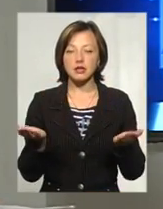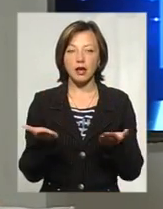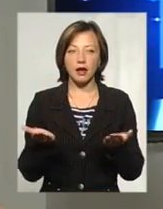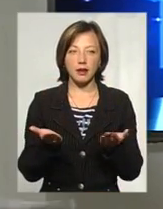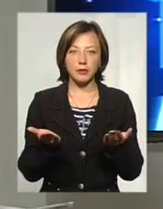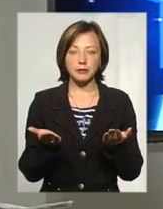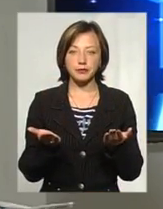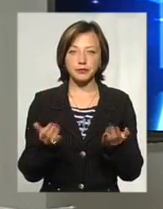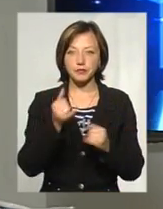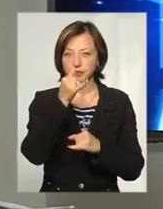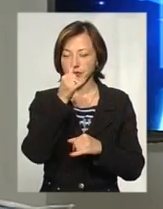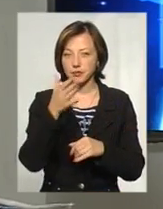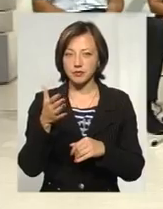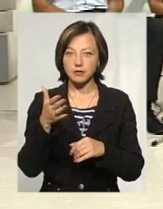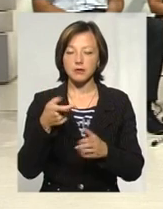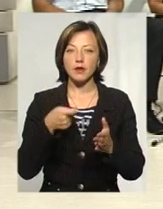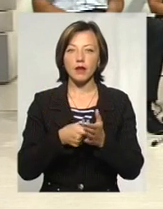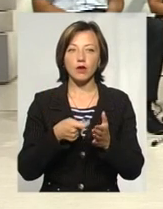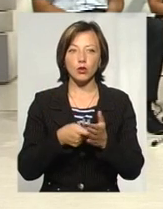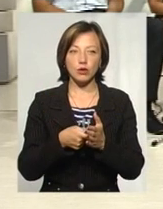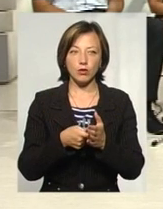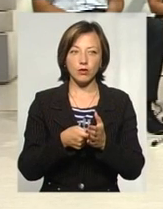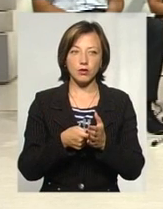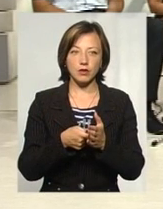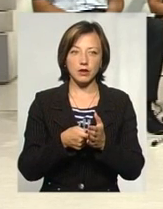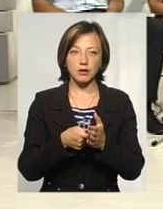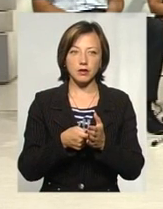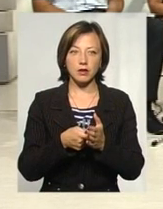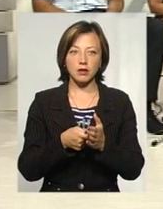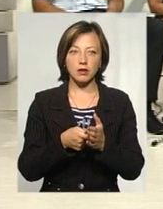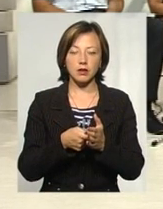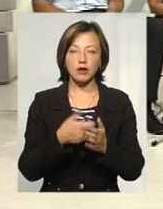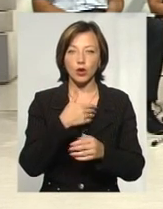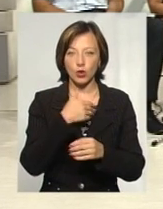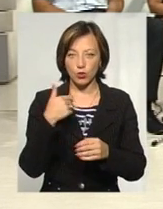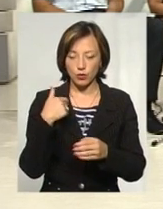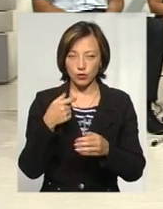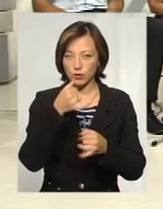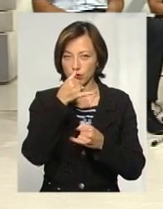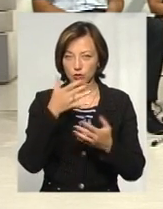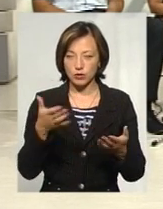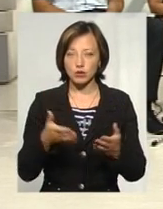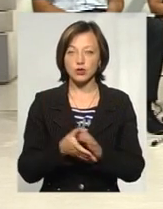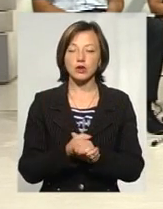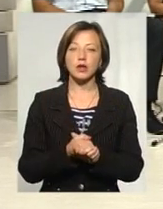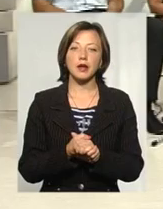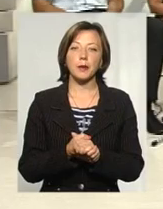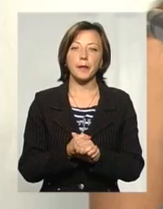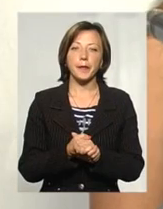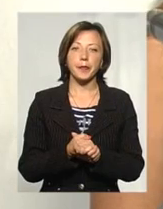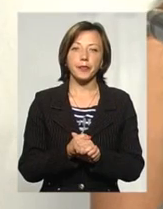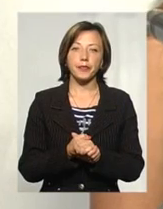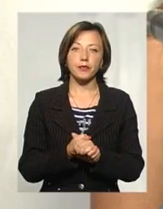не можуть вигодовувати, на жаль, грудним молоком дитину, які